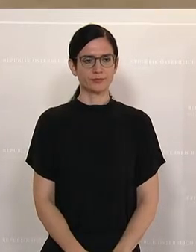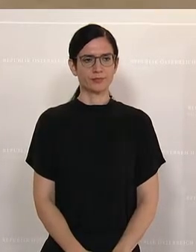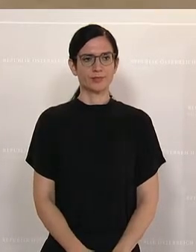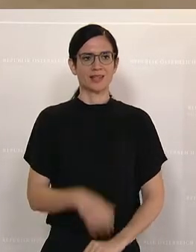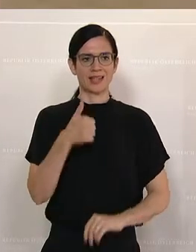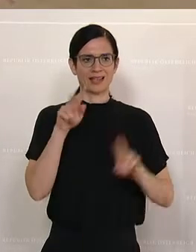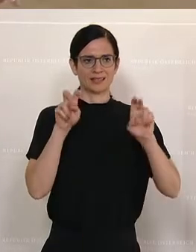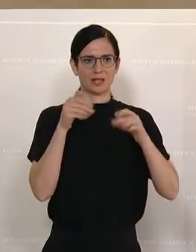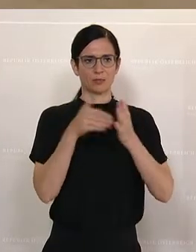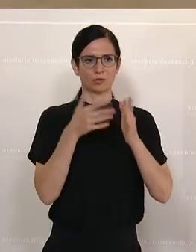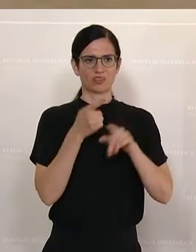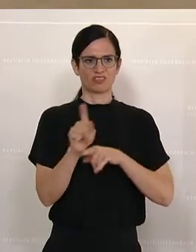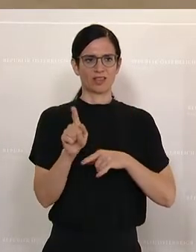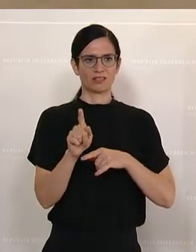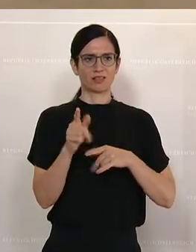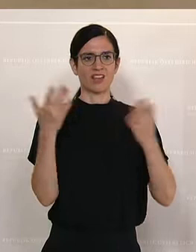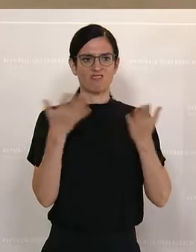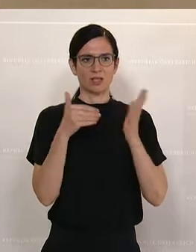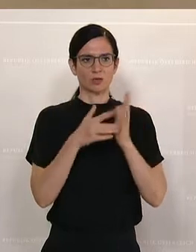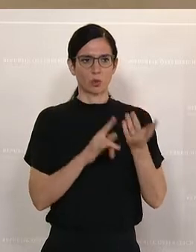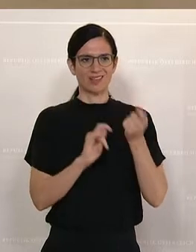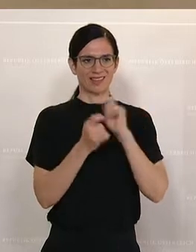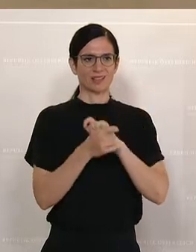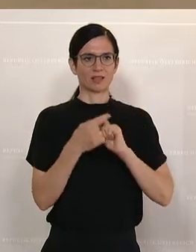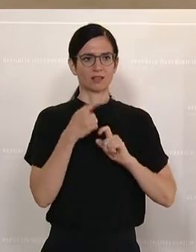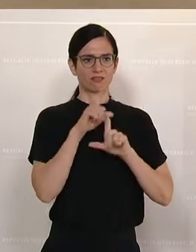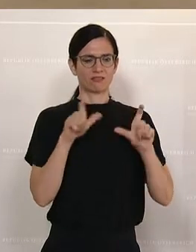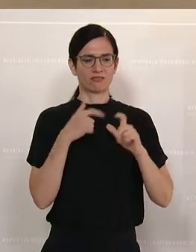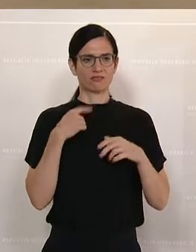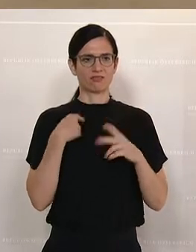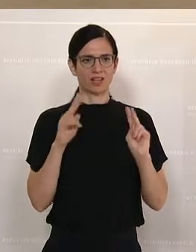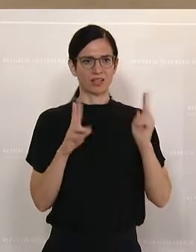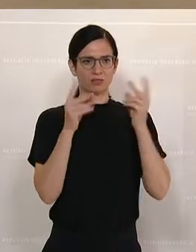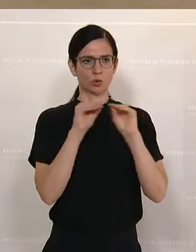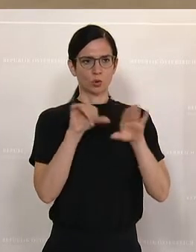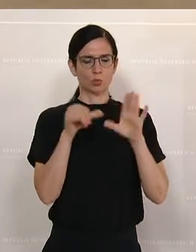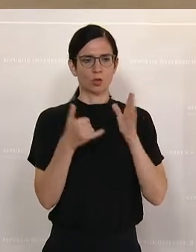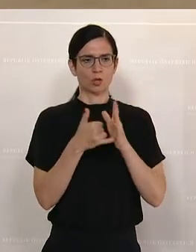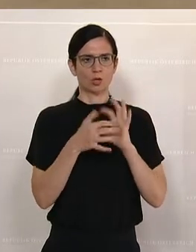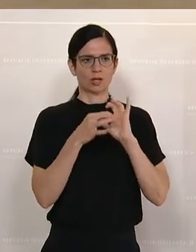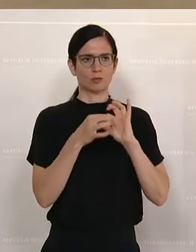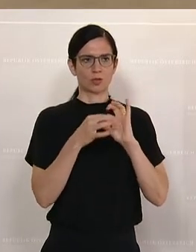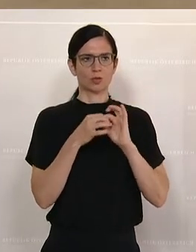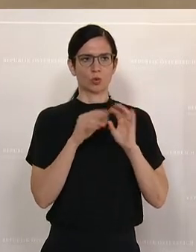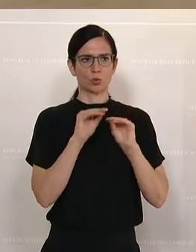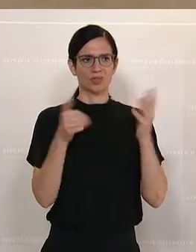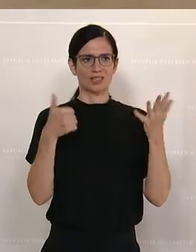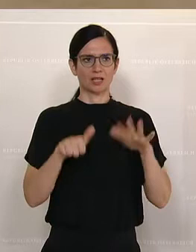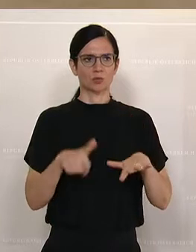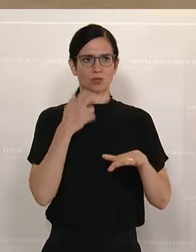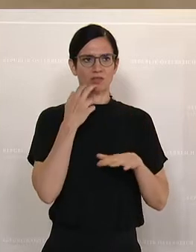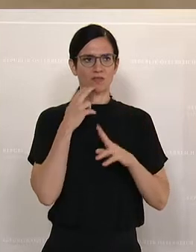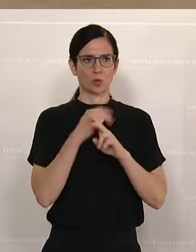noch nicht erwähnt. Was hat sich noch geändert? Auch Fachkräfte, die nur projektbezogen bis zu sechs Monate nach Österreich kommen wollen,